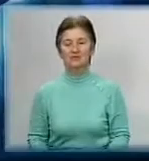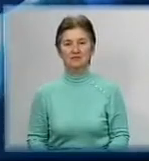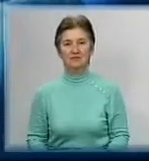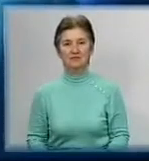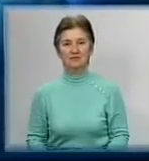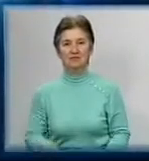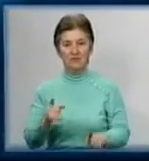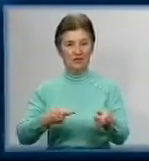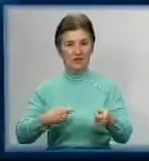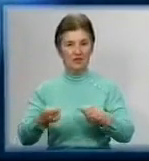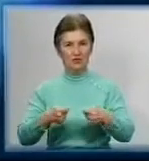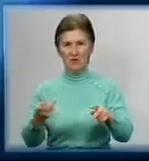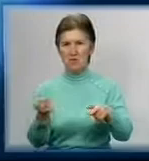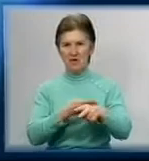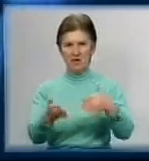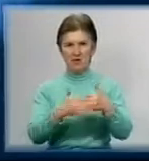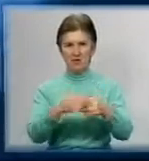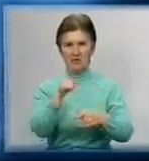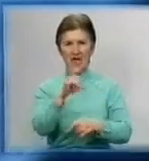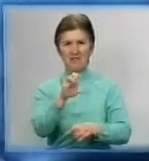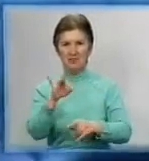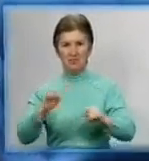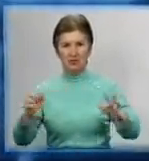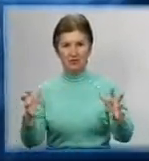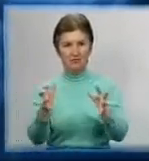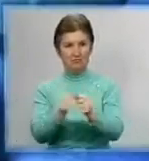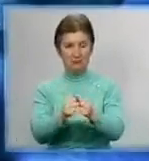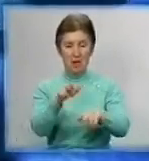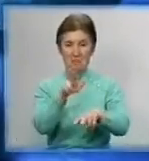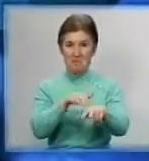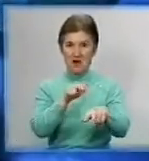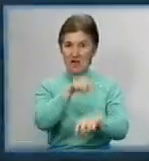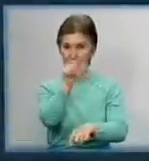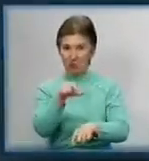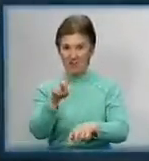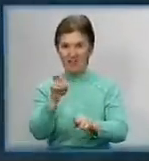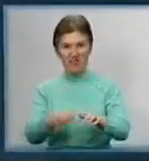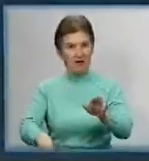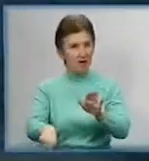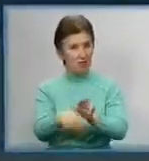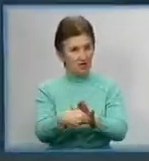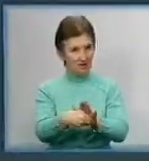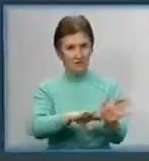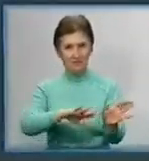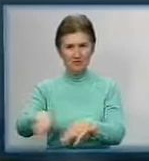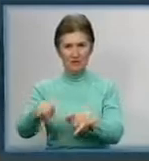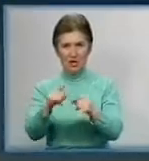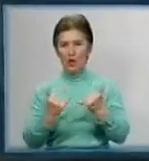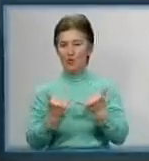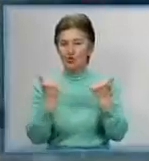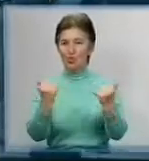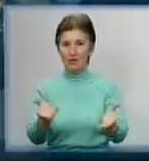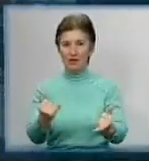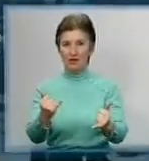Торгівля безкарністю. Співробітники СБУ зловили міліціонерів на хабарі. Поступи з дорогою. Даївці